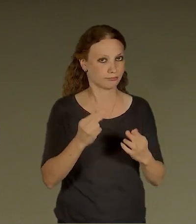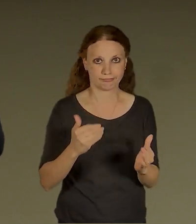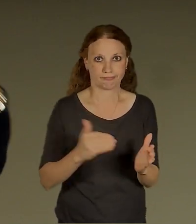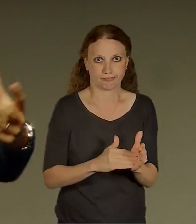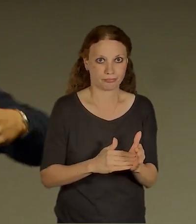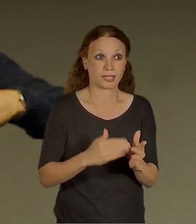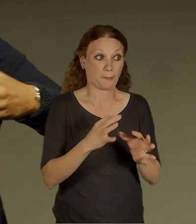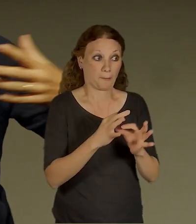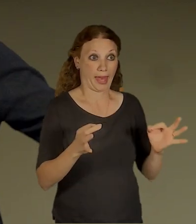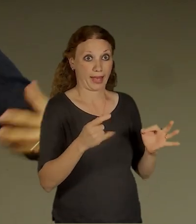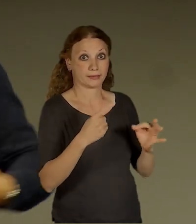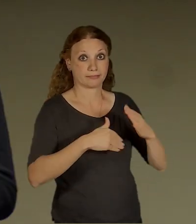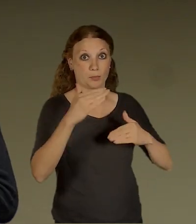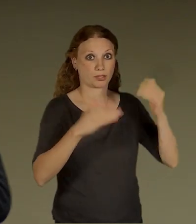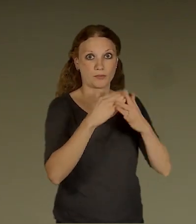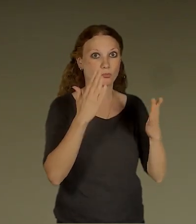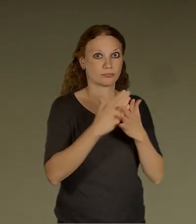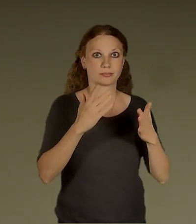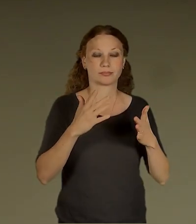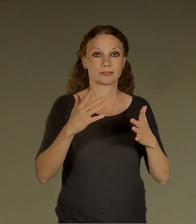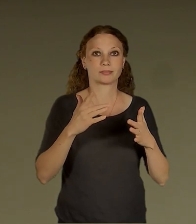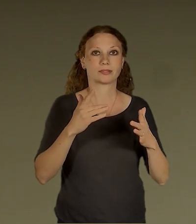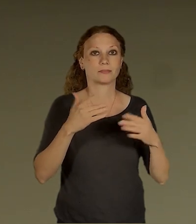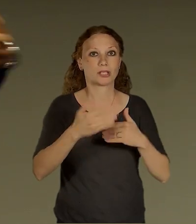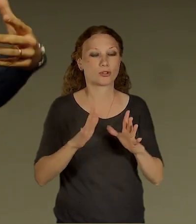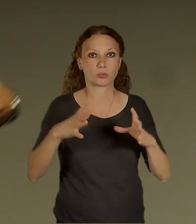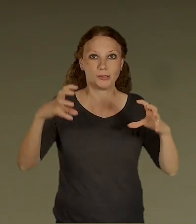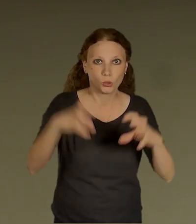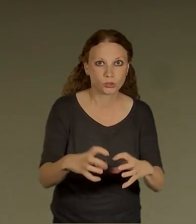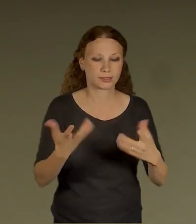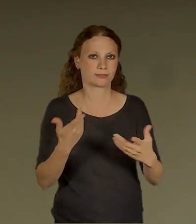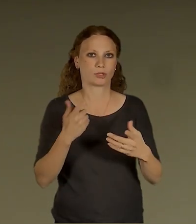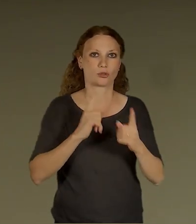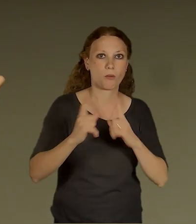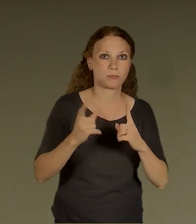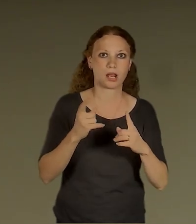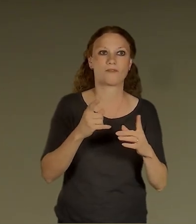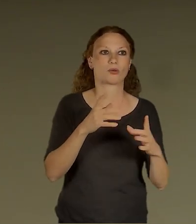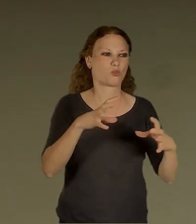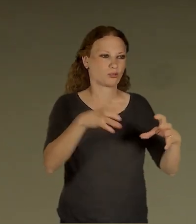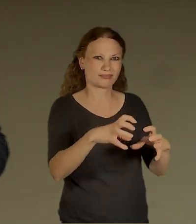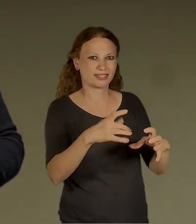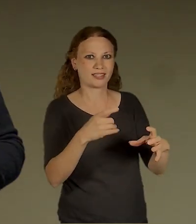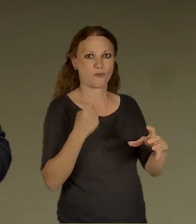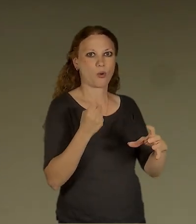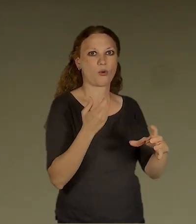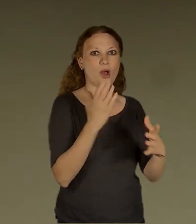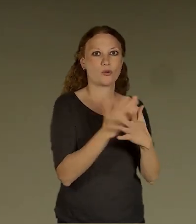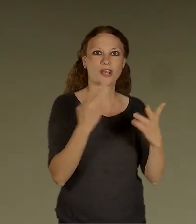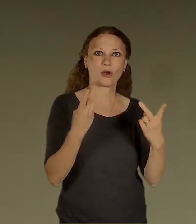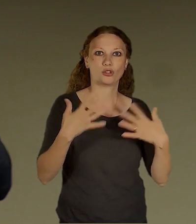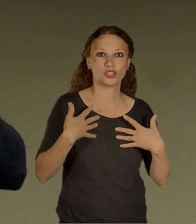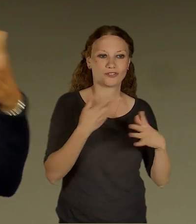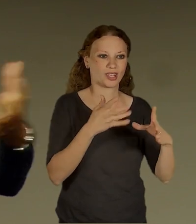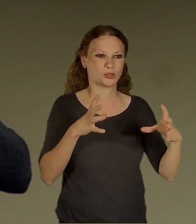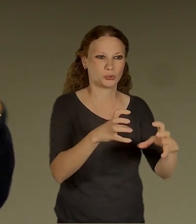protože pokud je nepostavíte, tak se vám město zahltí dopravou někde jinde, kde si najde cestu, protože doprava se chová trošku jako živý organismus